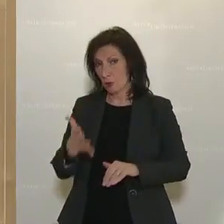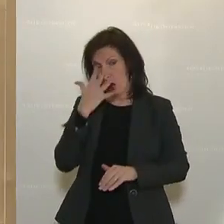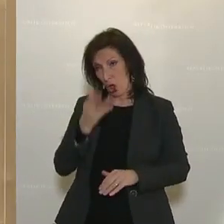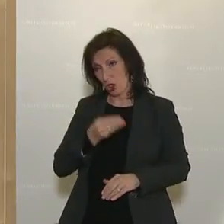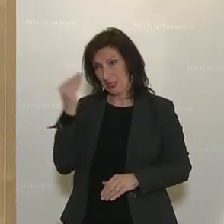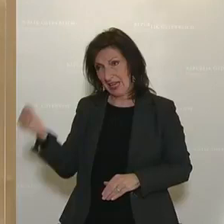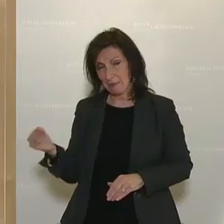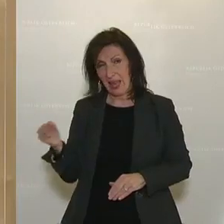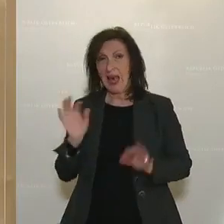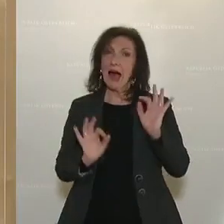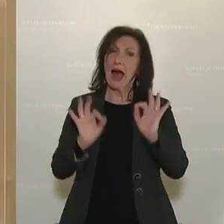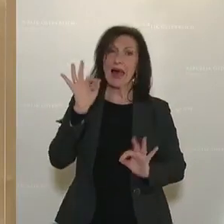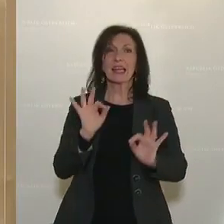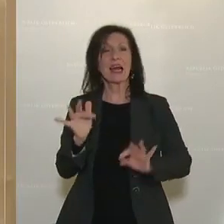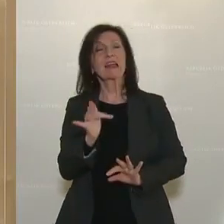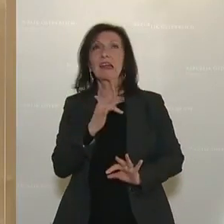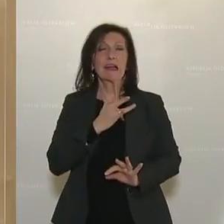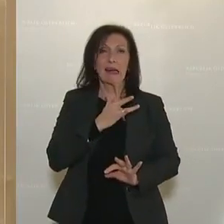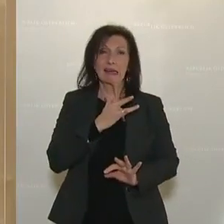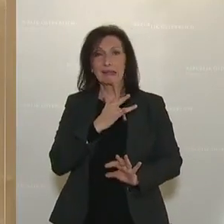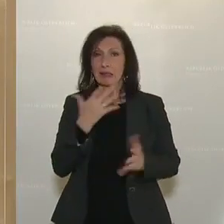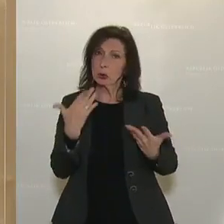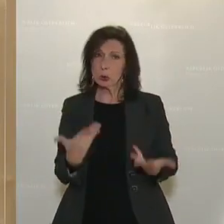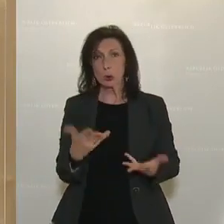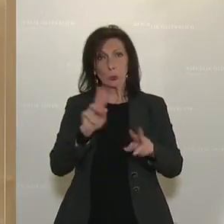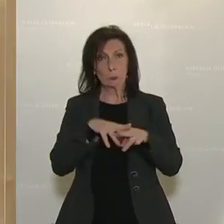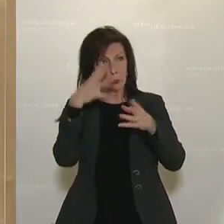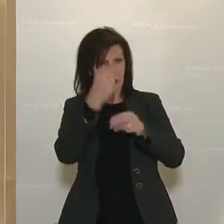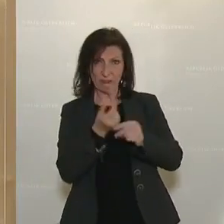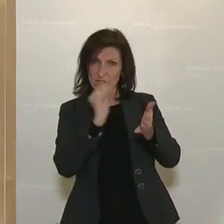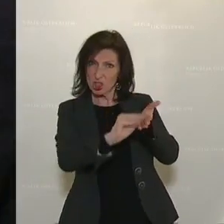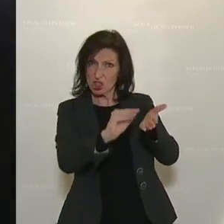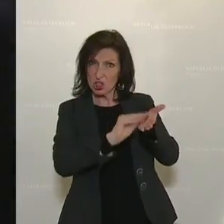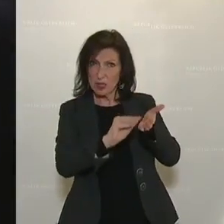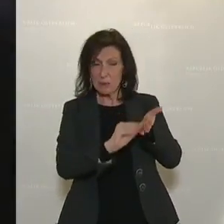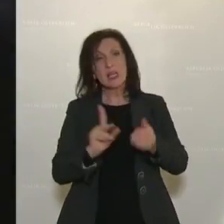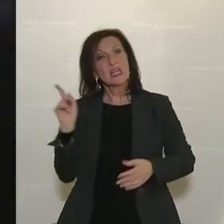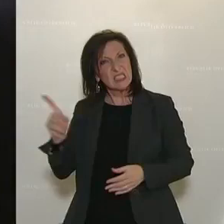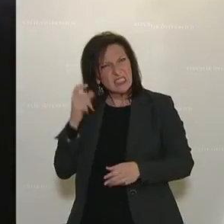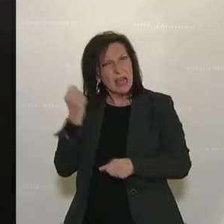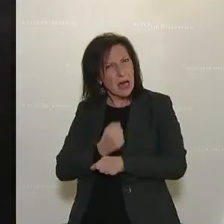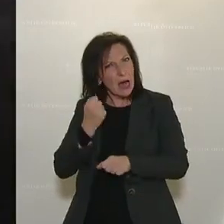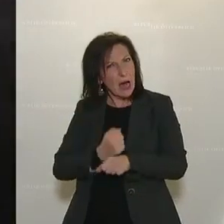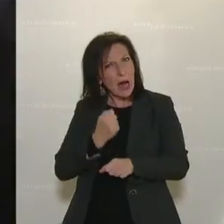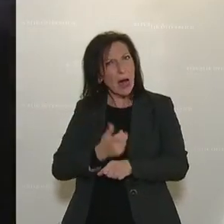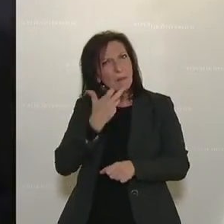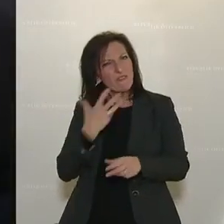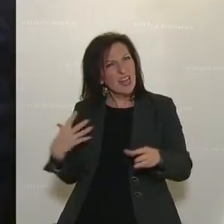gekränkte Eitelkeit ist bis dato noch kein Prinzip unserer Bundesverfassung, auch wenn Sie hart daran arbeiten, es vielleicht